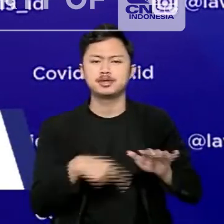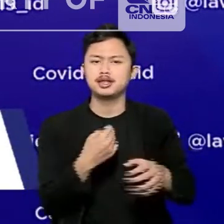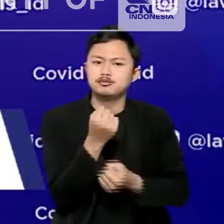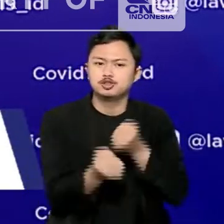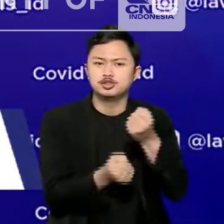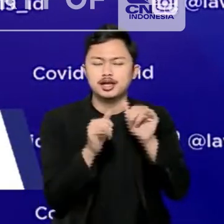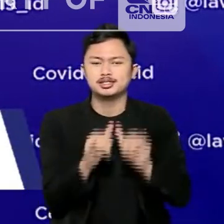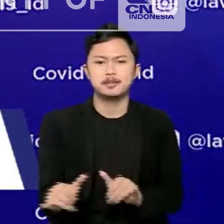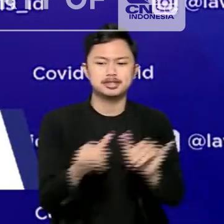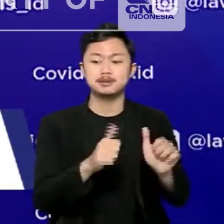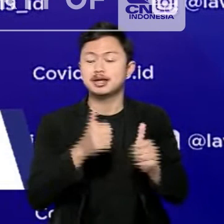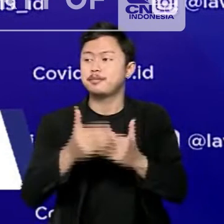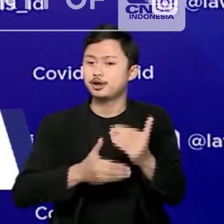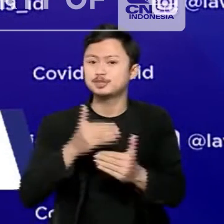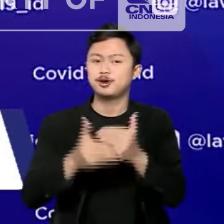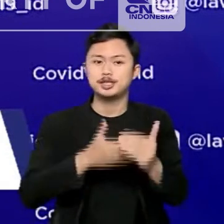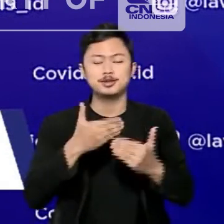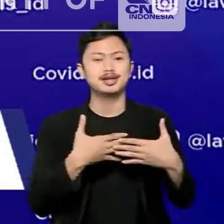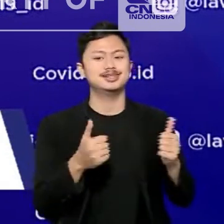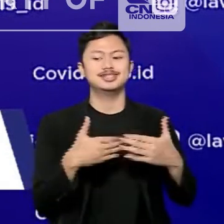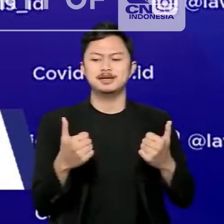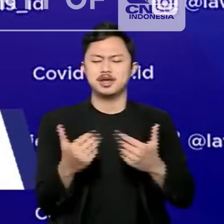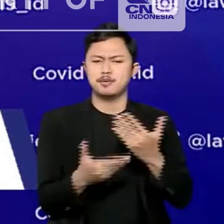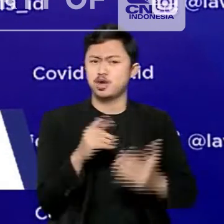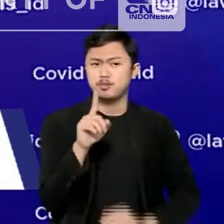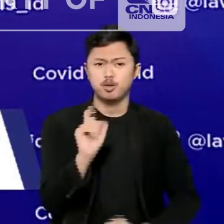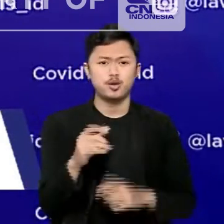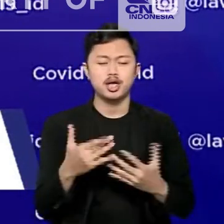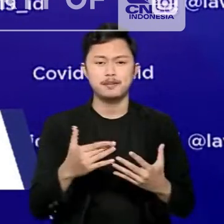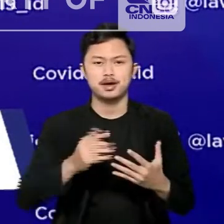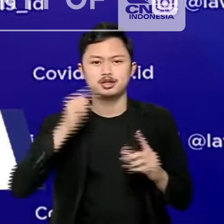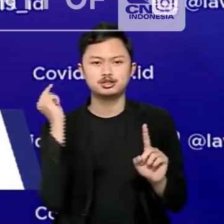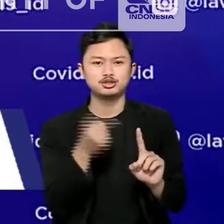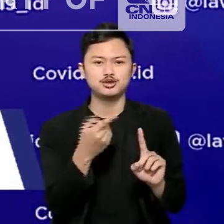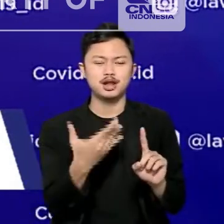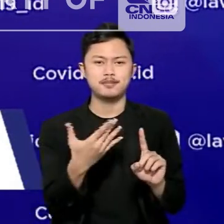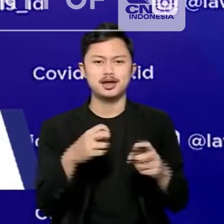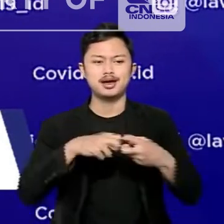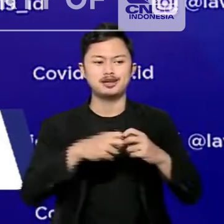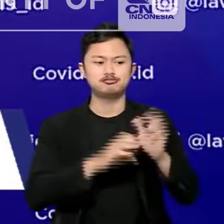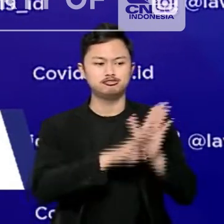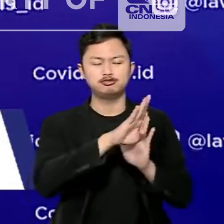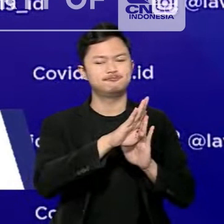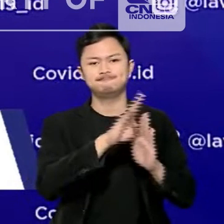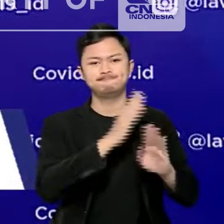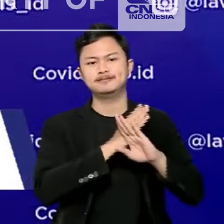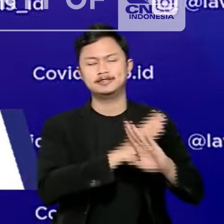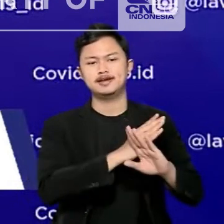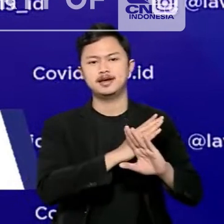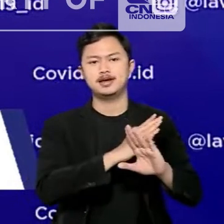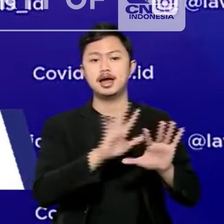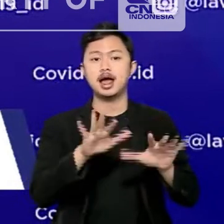mengusahakan bersama langkah-langkah antisipatif yang diperlukan untuk mencegah naiknya kasus serta